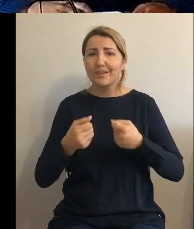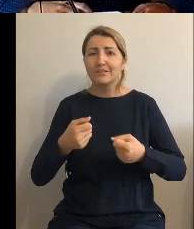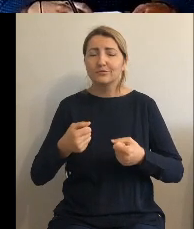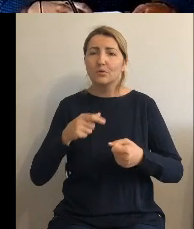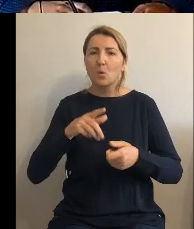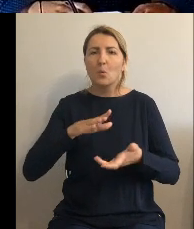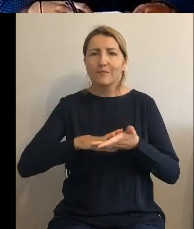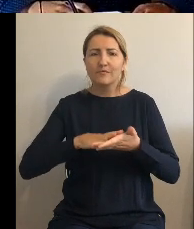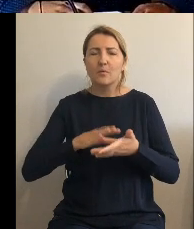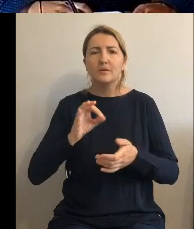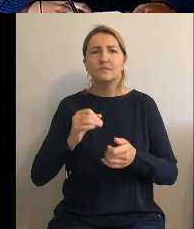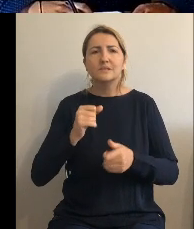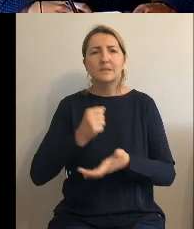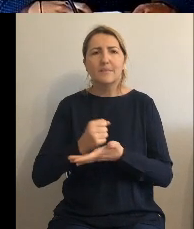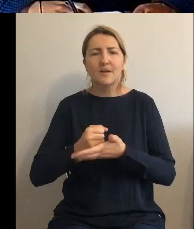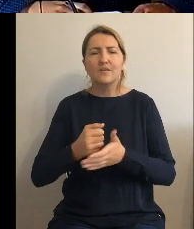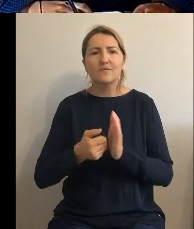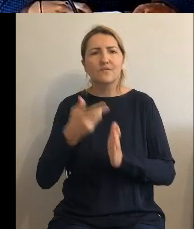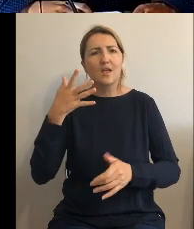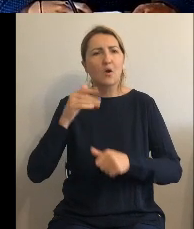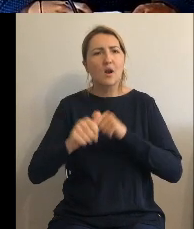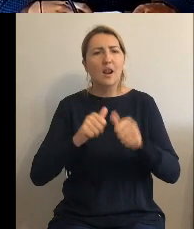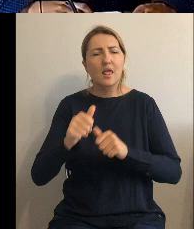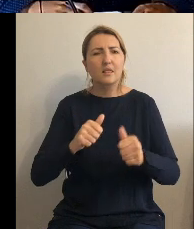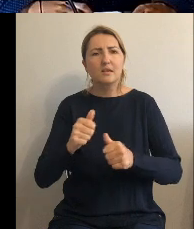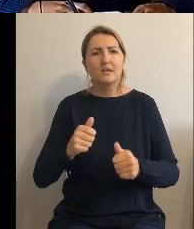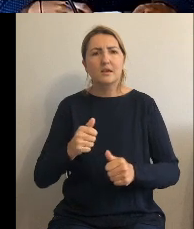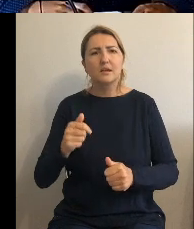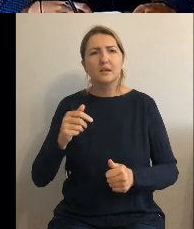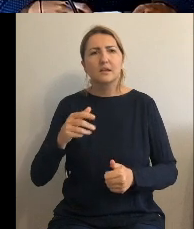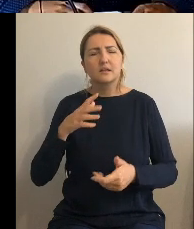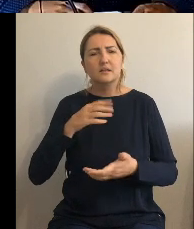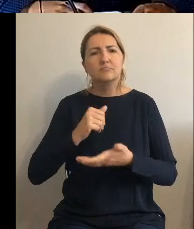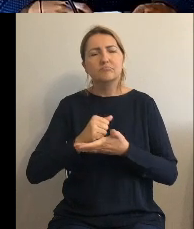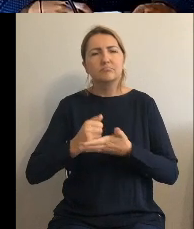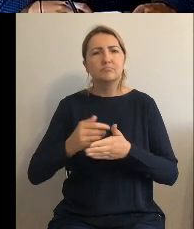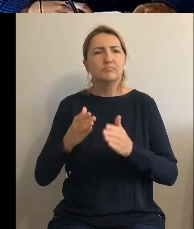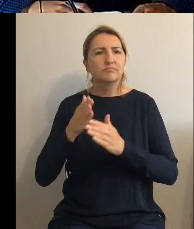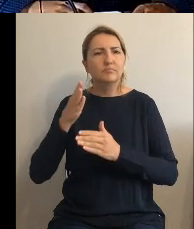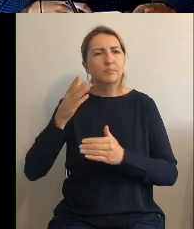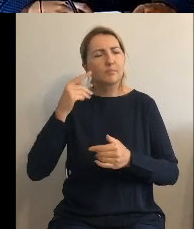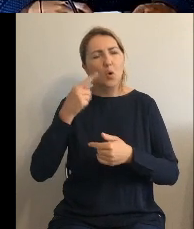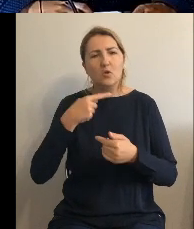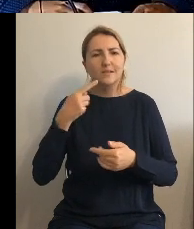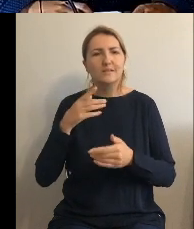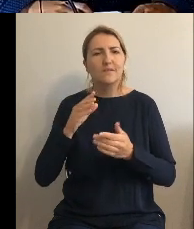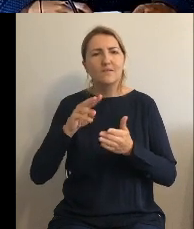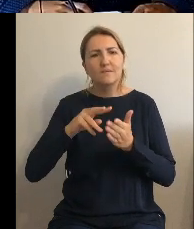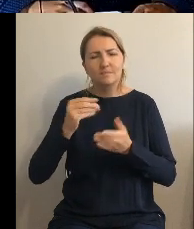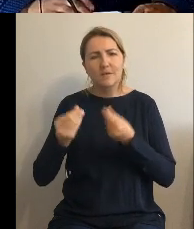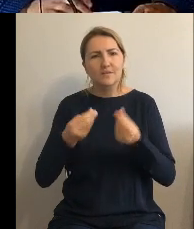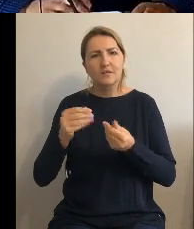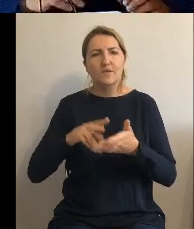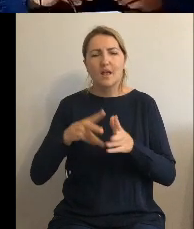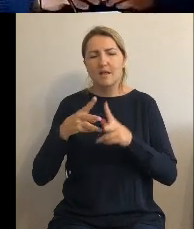Wieloletniej Prognozy Finansowej Gminy Gruta na lata 2021-2030.